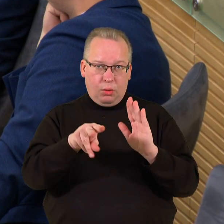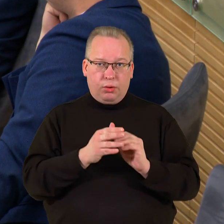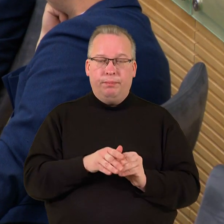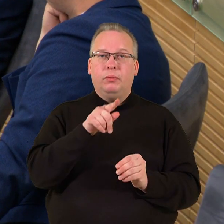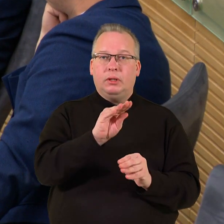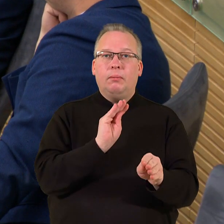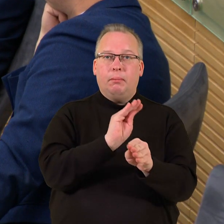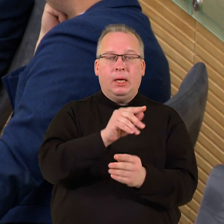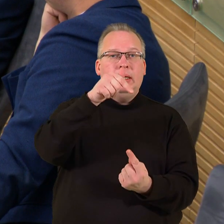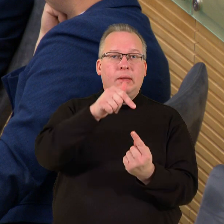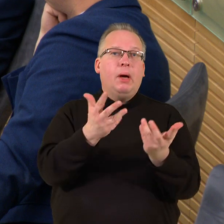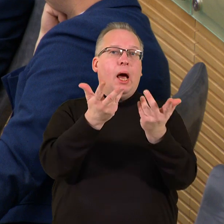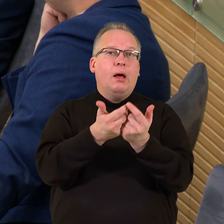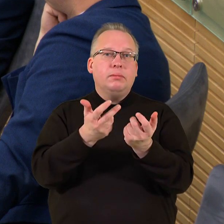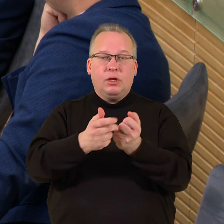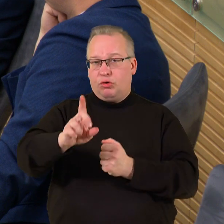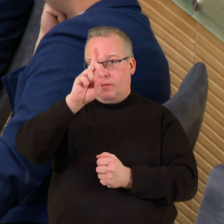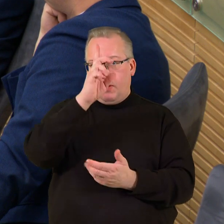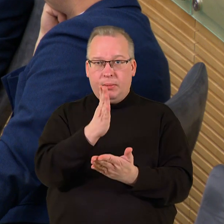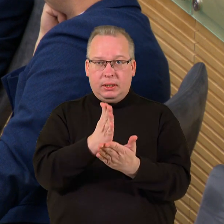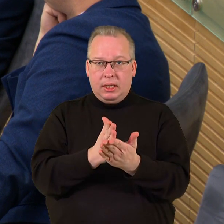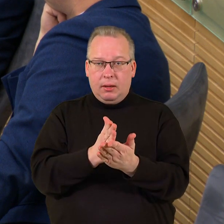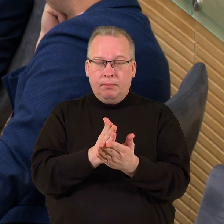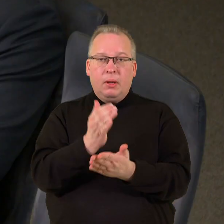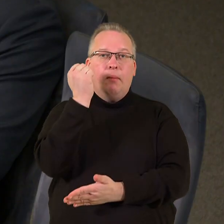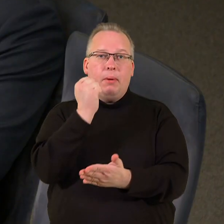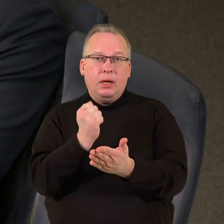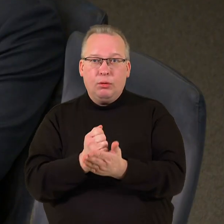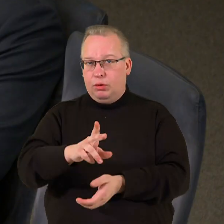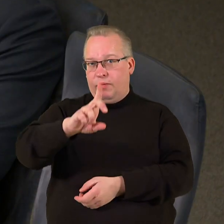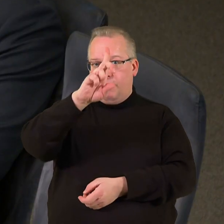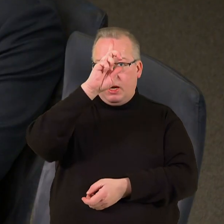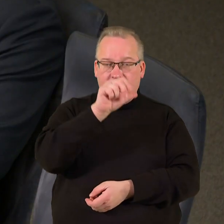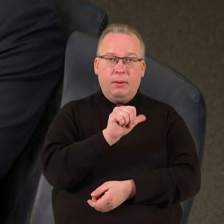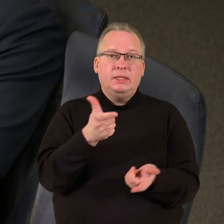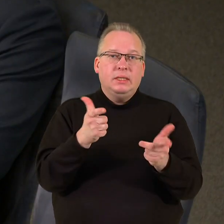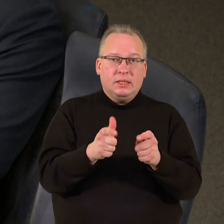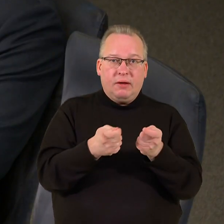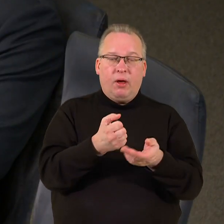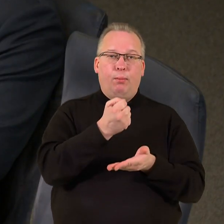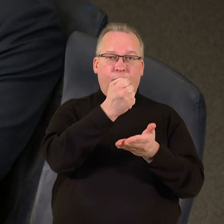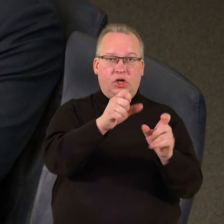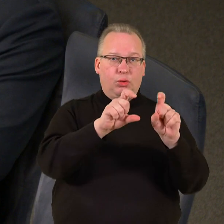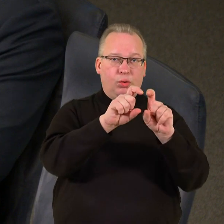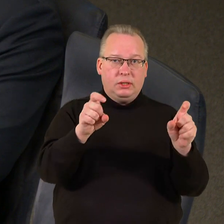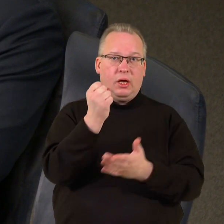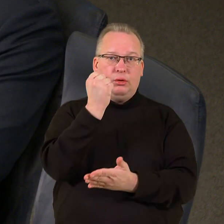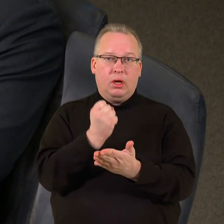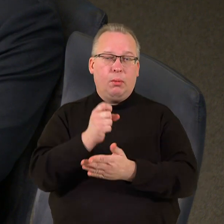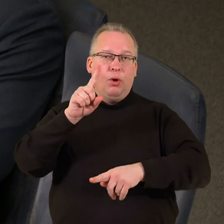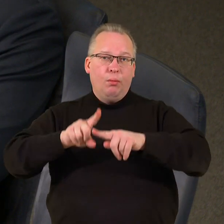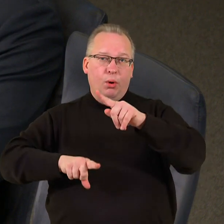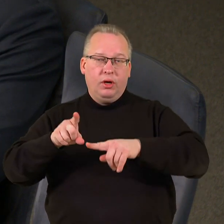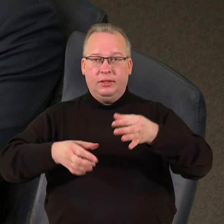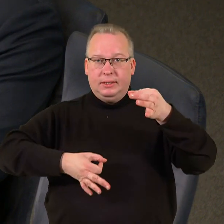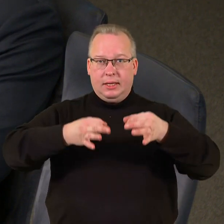Šis dydis staikomas apskaičiuojant valstybės tarnautojų pareigūnų, valstybės ir savivaldybių biudžetinio įstaigų darbuotojų, politikų ir